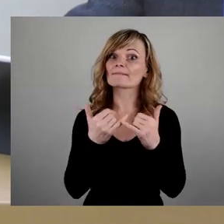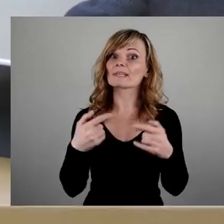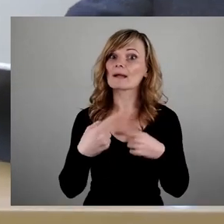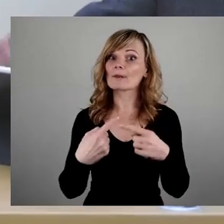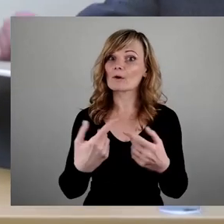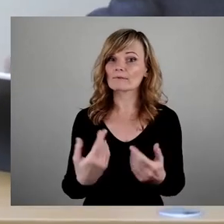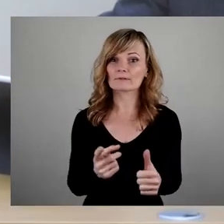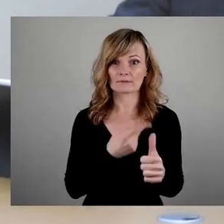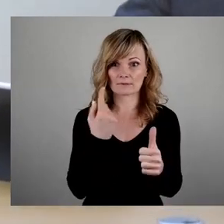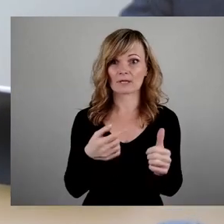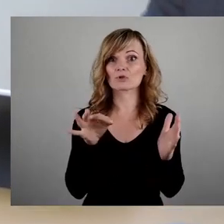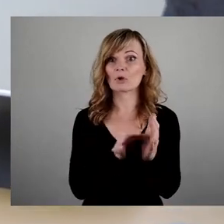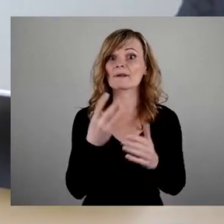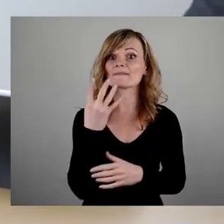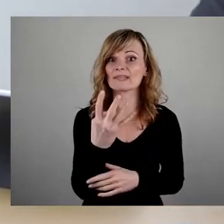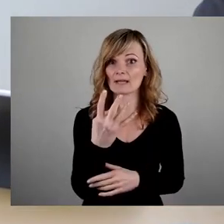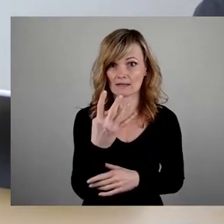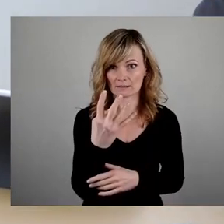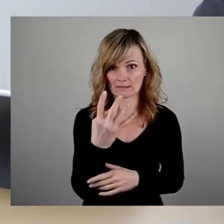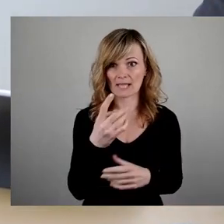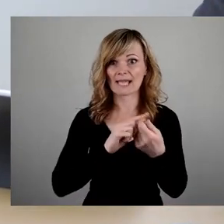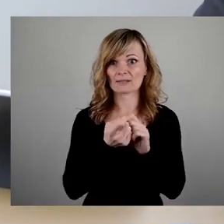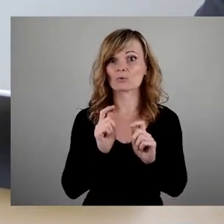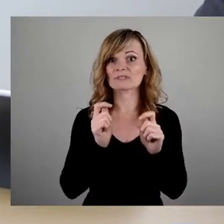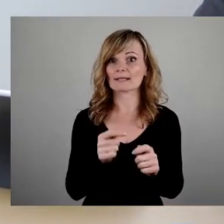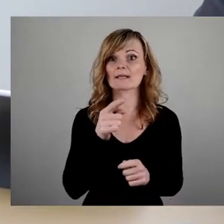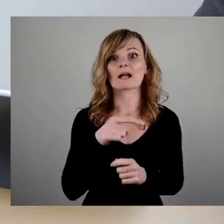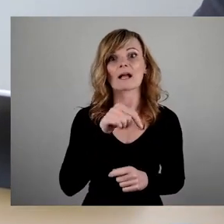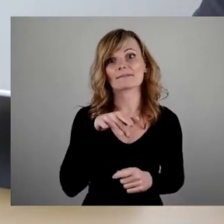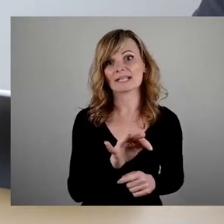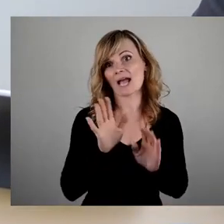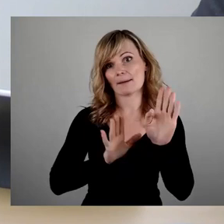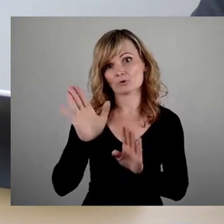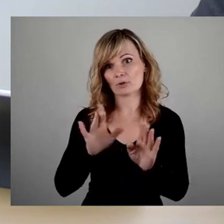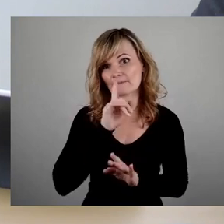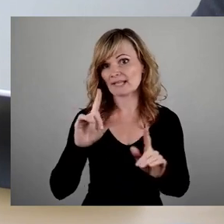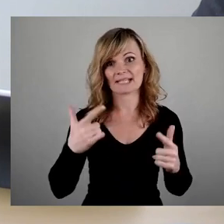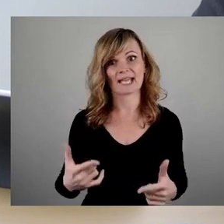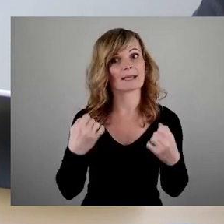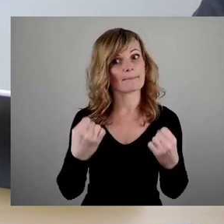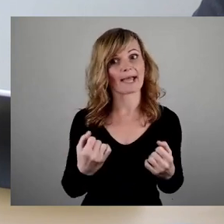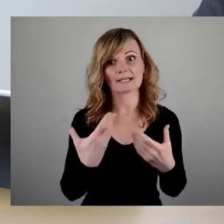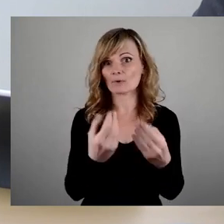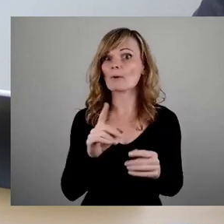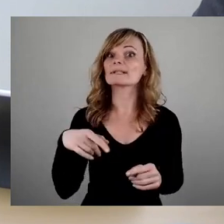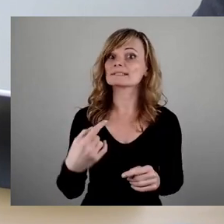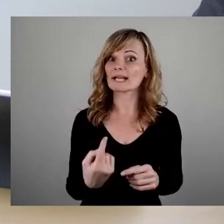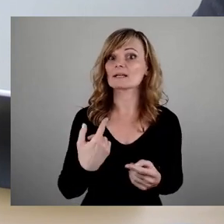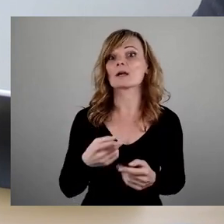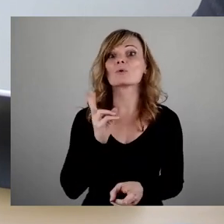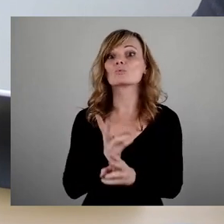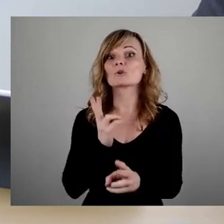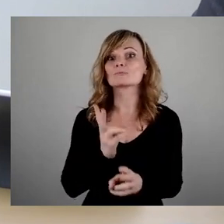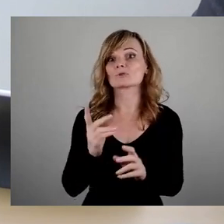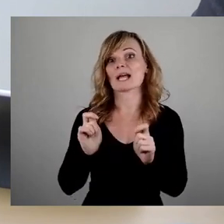Erst Top vier, zunächst den Änderungsantrag AfD abstimmen. Wenn da keine Mehrheit bekommt, würden wir den Ursprungsantrag